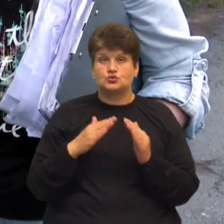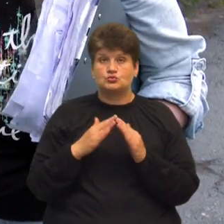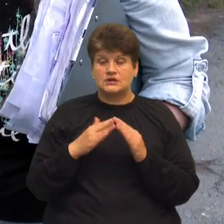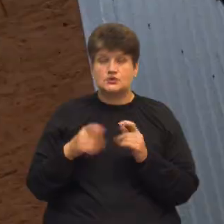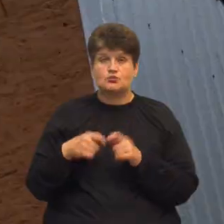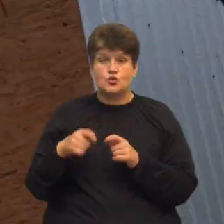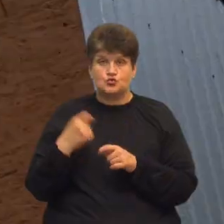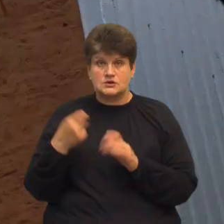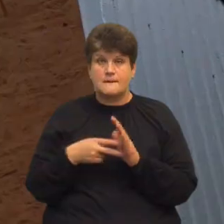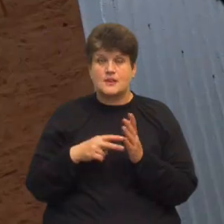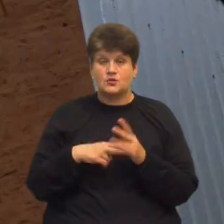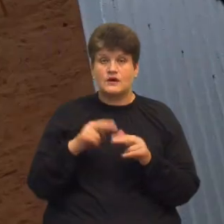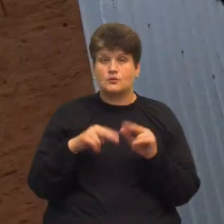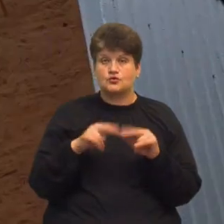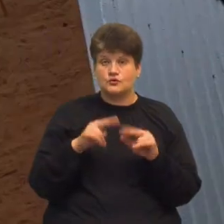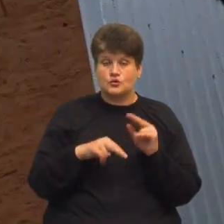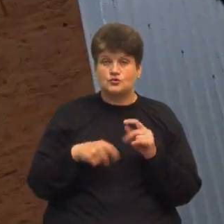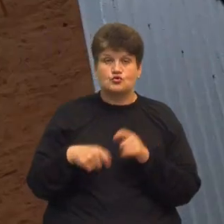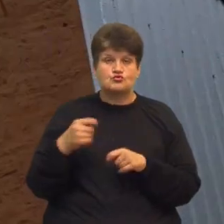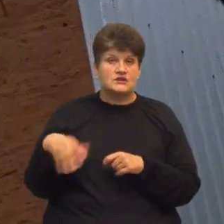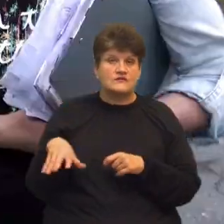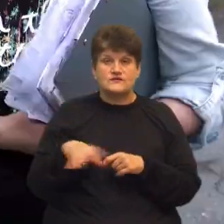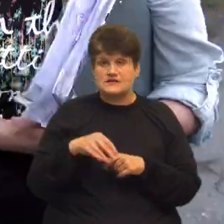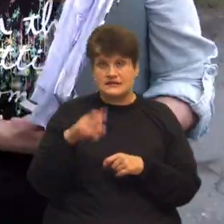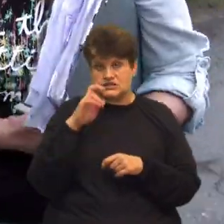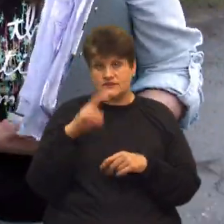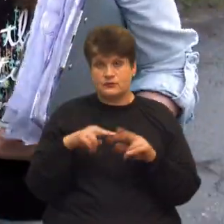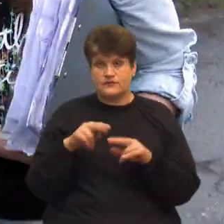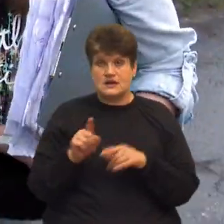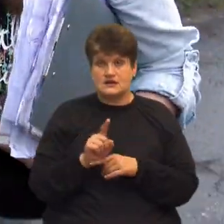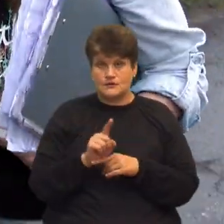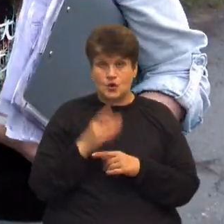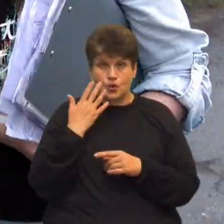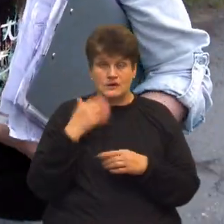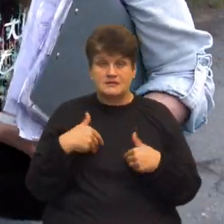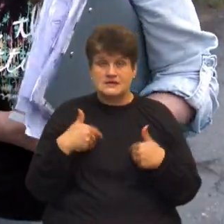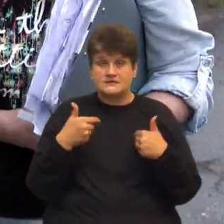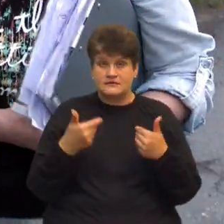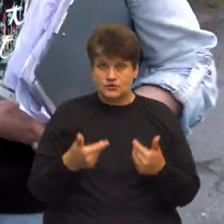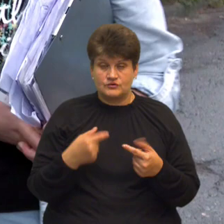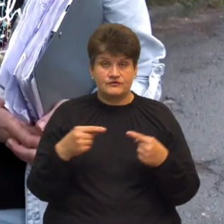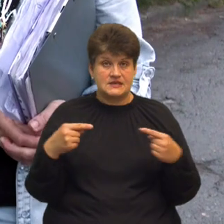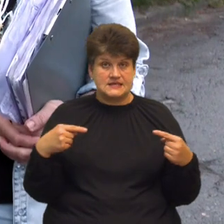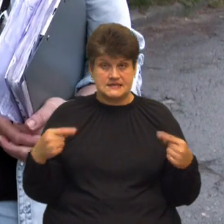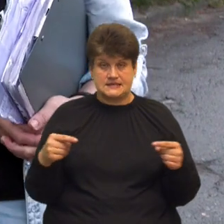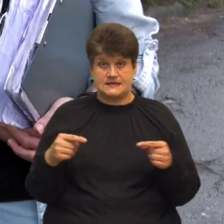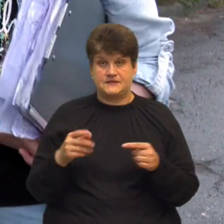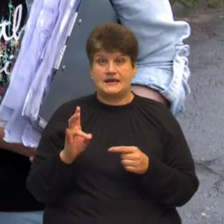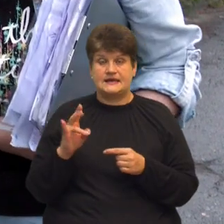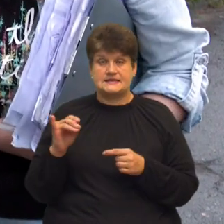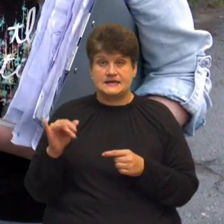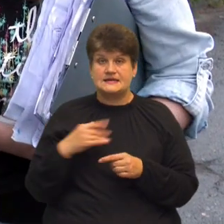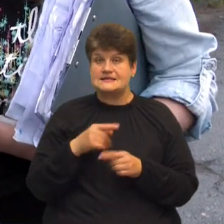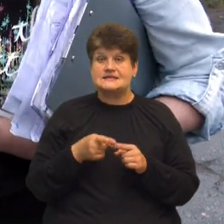планувала забудувати цю ділянку з порушенням всіх державних будівельних норм. І коли ми звернулися до інстанції, то це все було